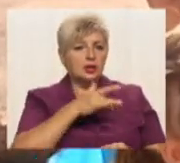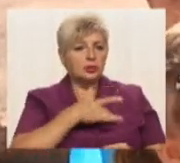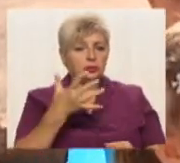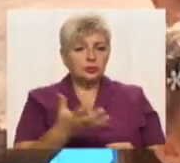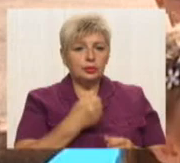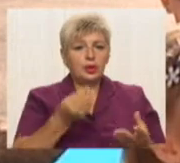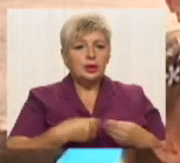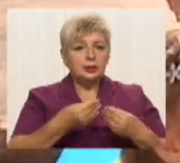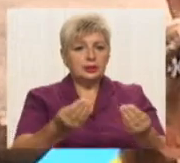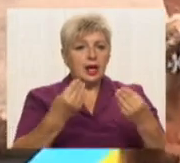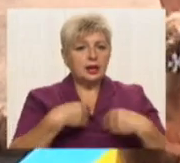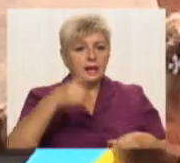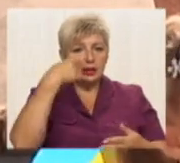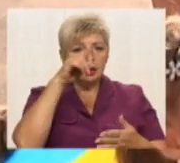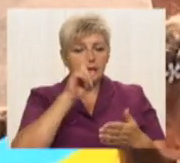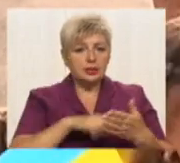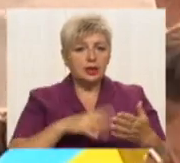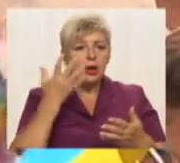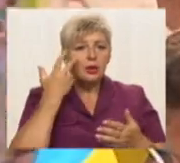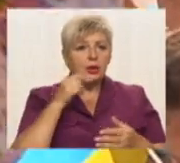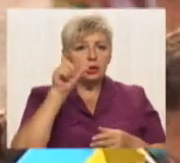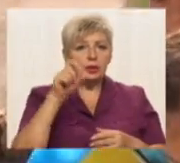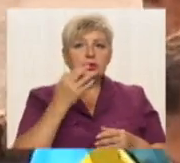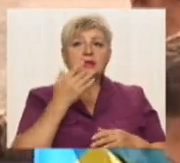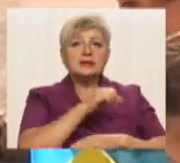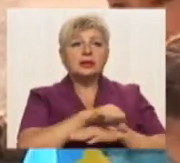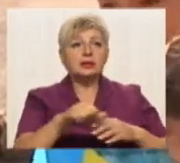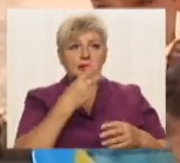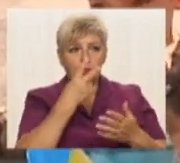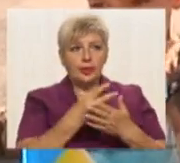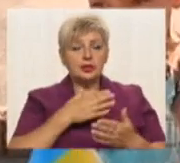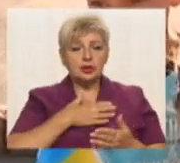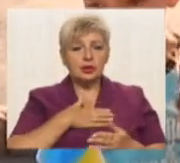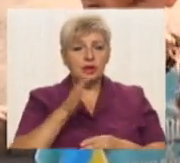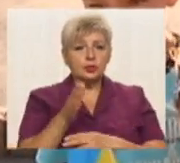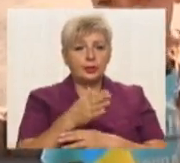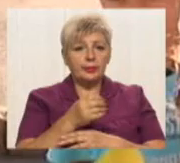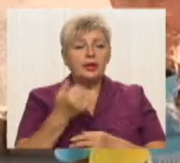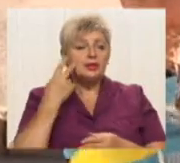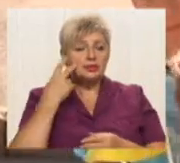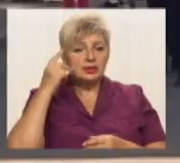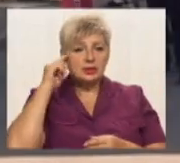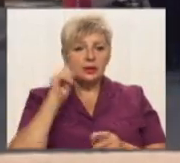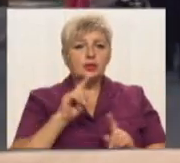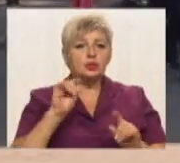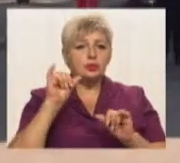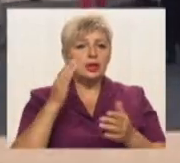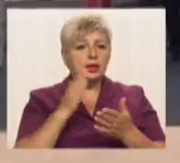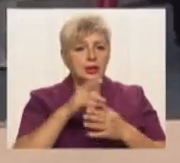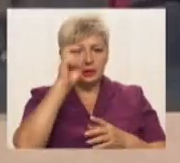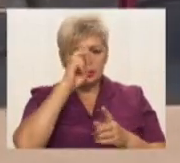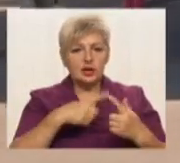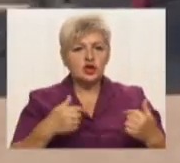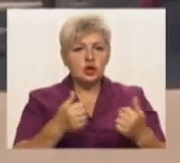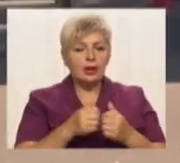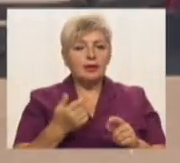надію. Коли людина за кордоном бачить наш прапор, вона завжди знає, що в неї є держава. А це – курсанти